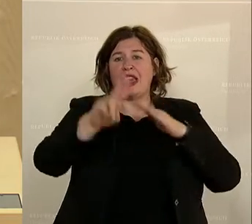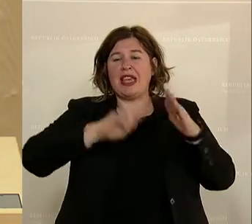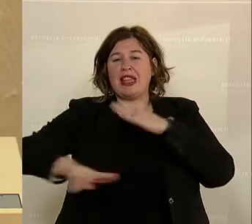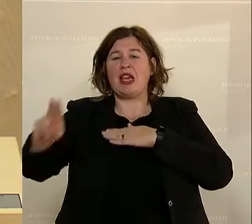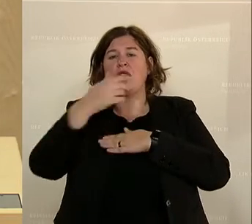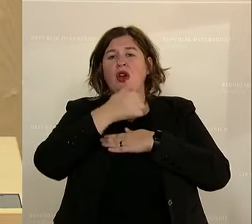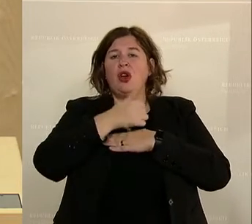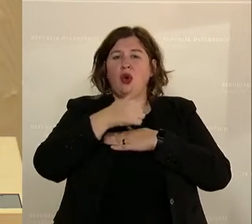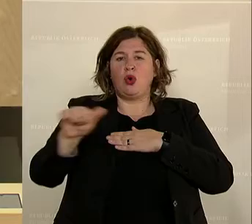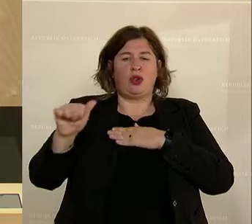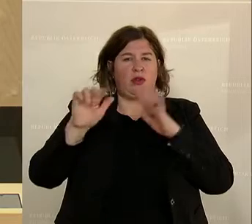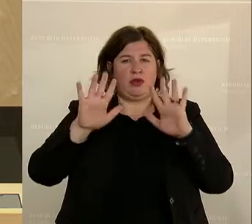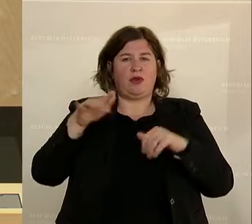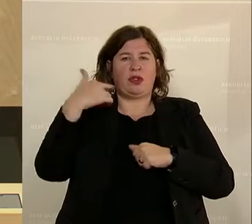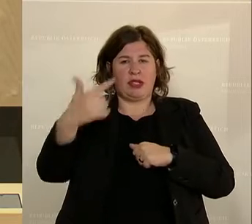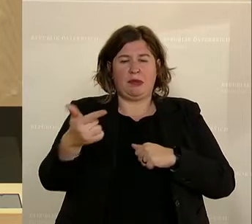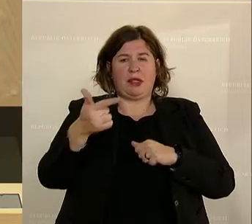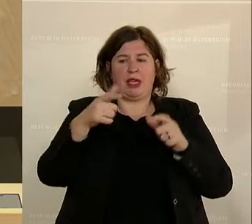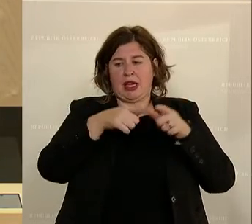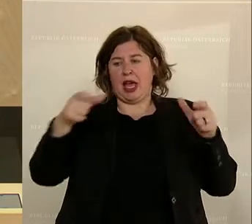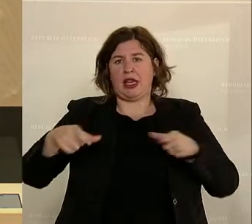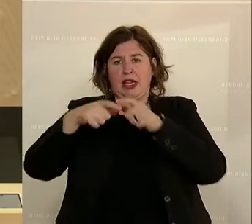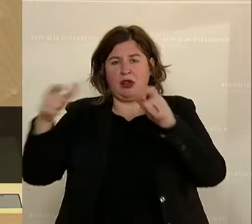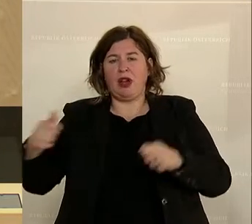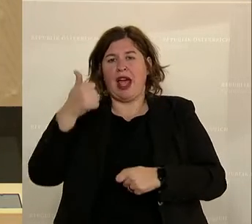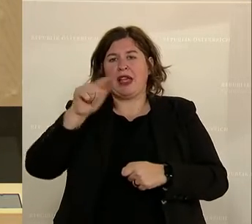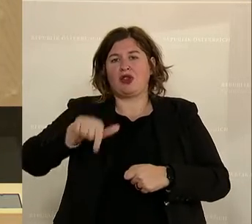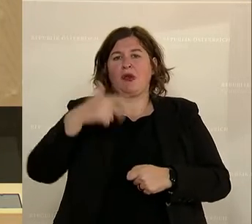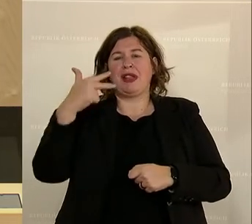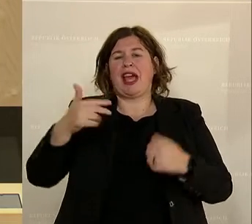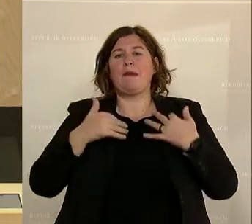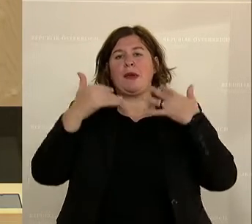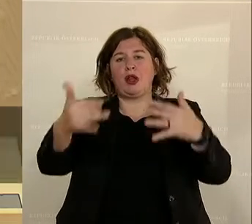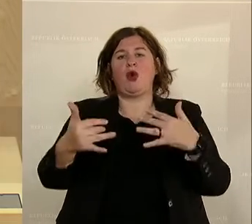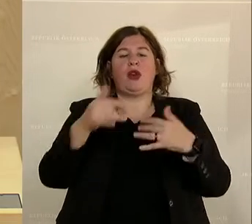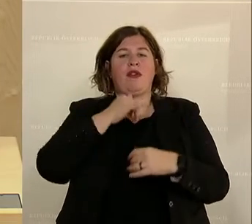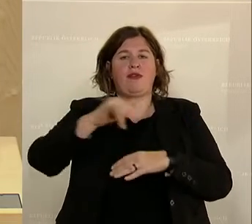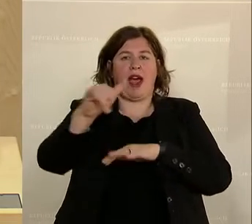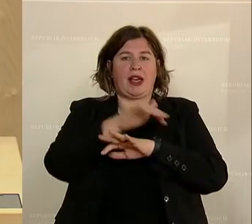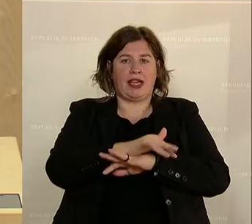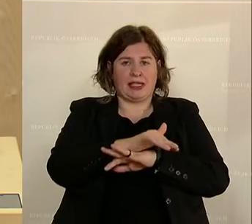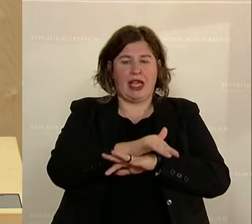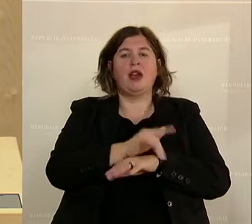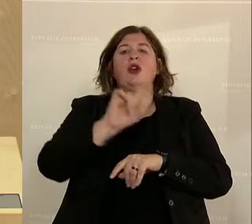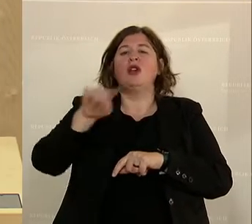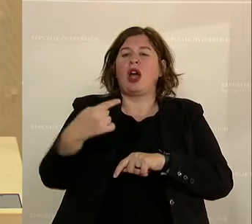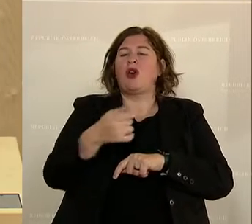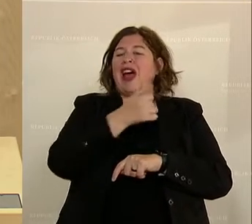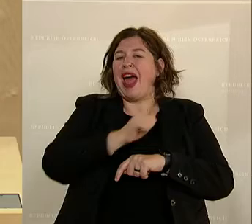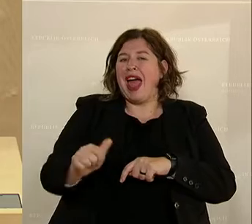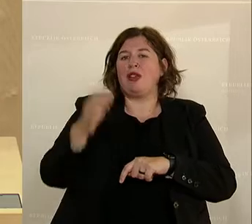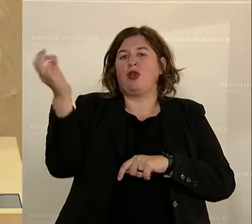109 Stationen, 1,3 Millionen Fahrgäste und, was wichtig ist, auf jeden Fall 100 Prozent